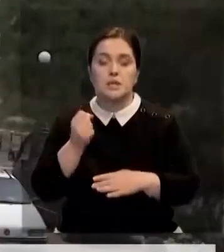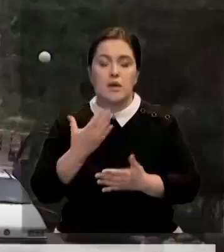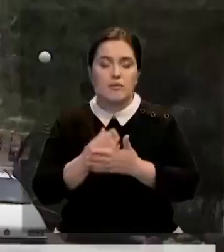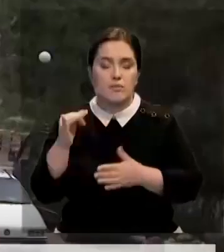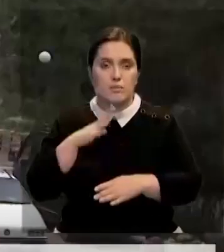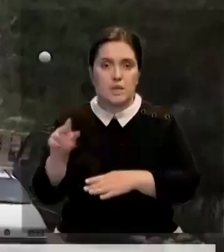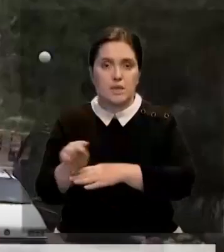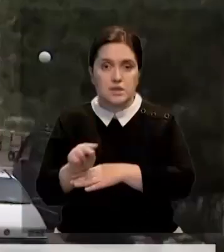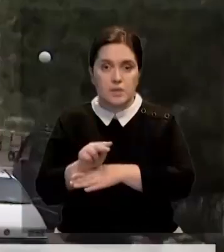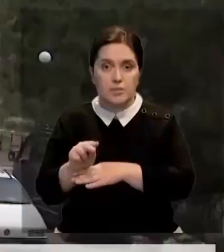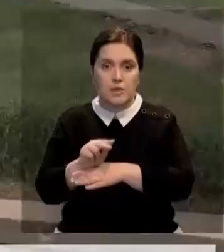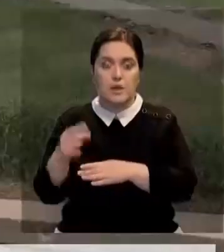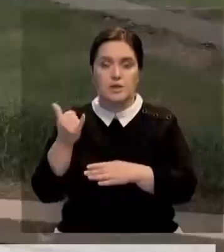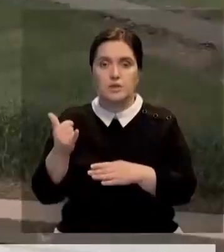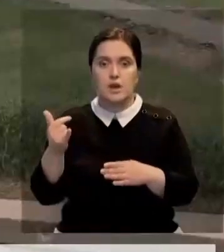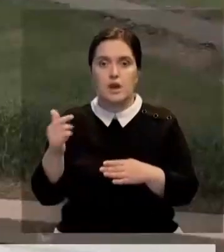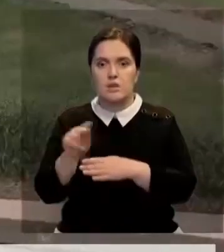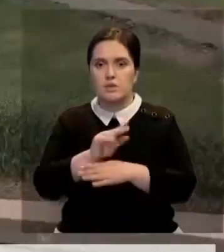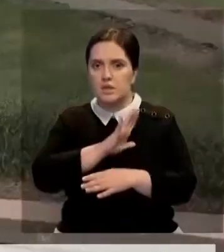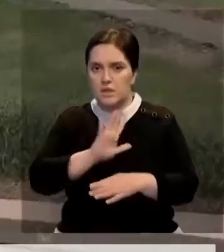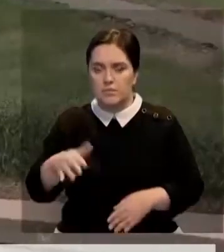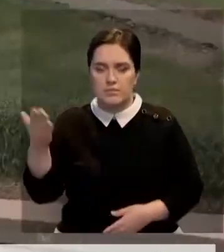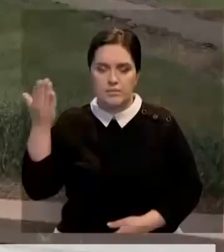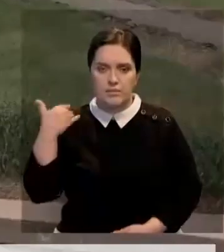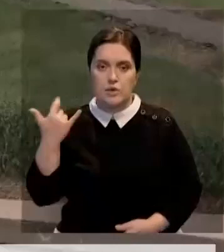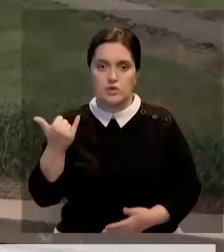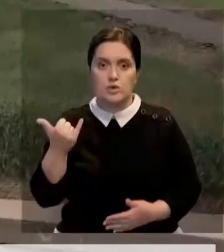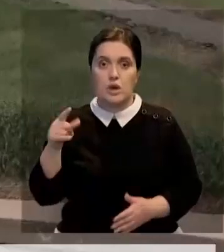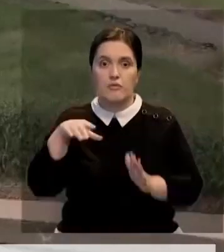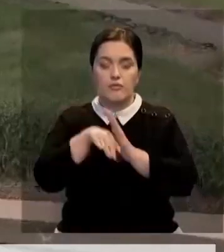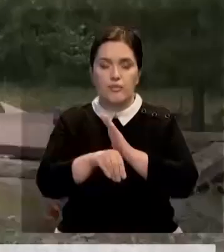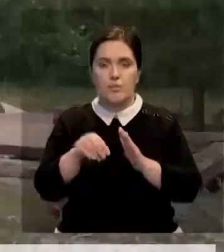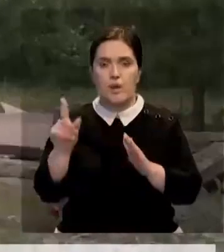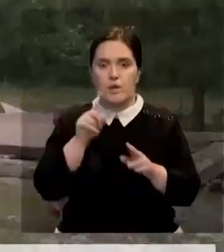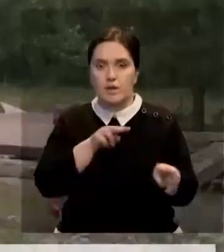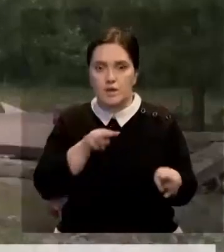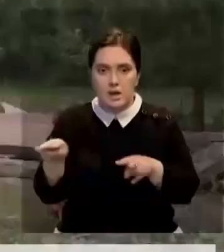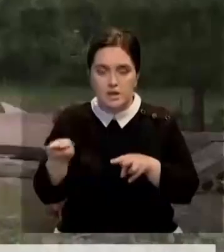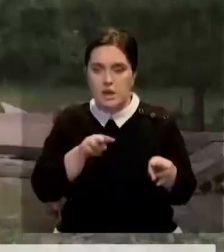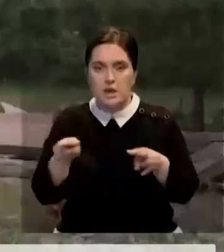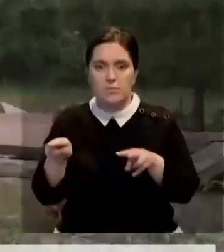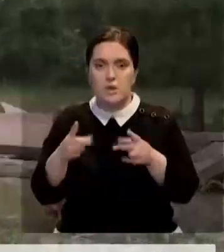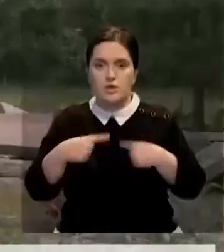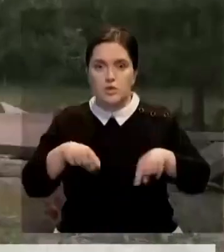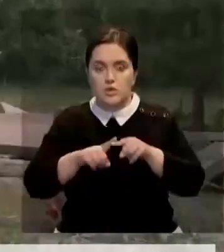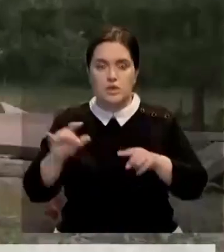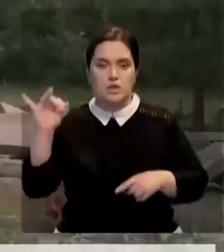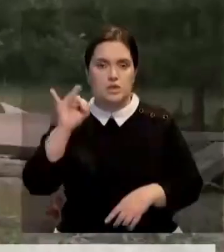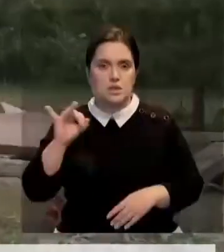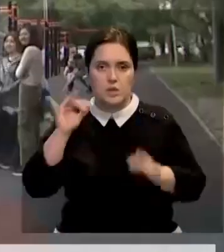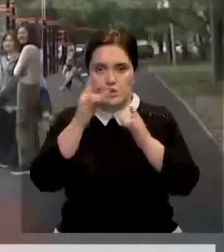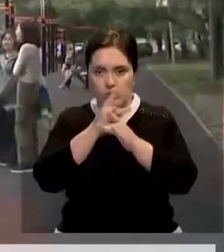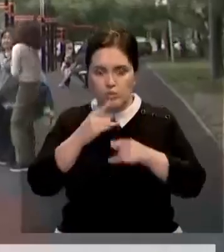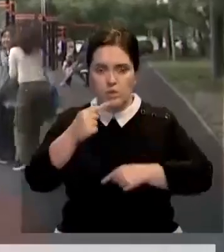отремонтировано. Однако прежде сквер реконструкции не подвергался. Эта территория входит в охраняемую зону природного ландшафта, объектов исторического и